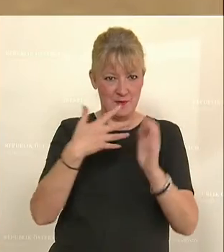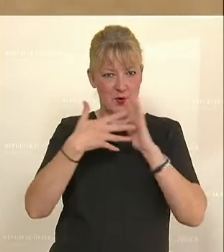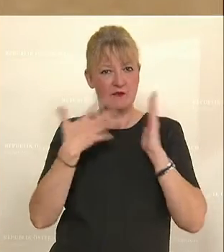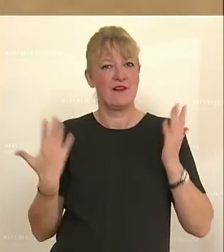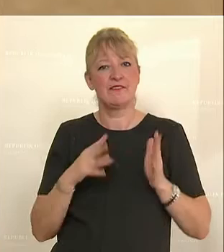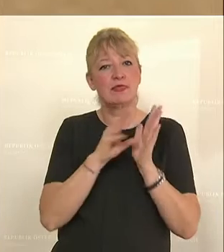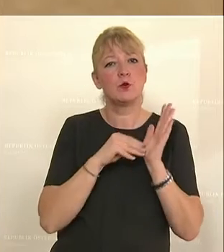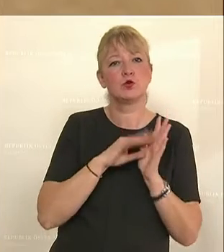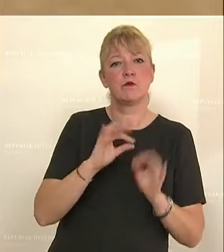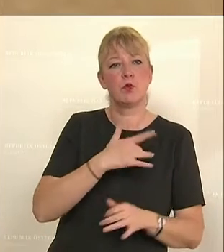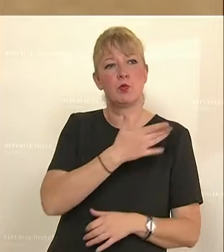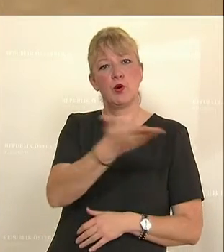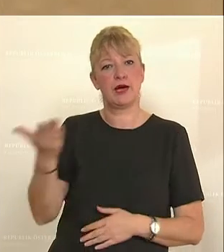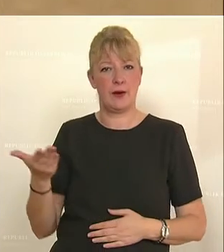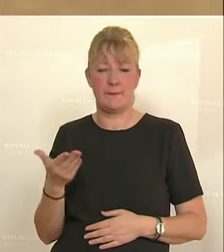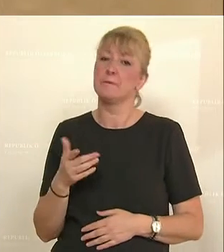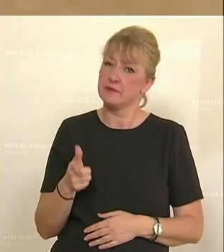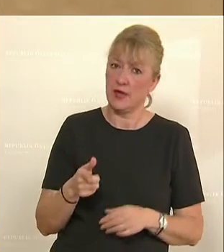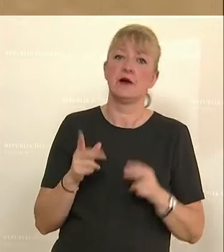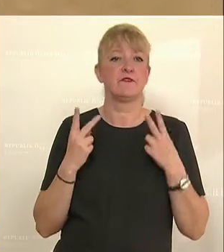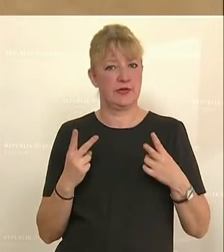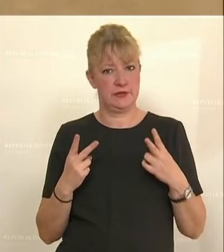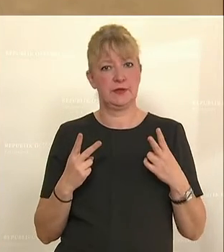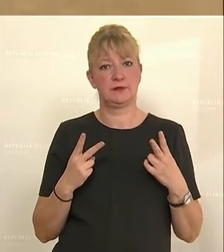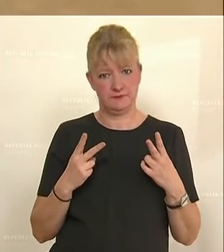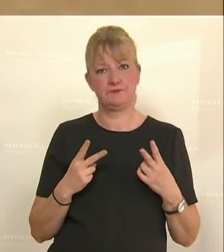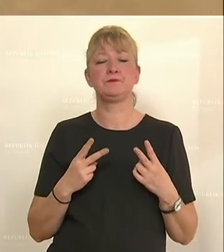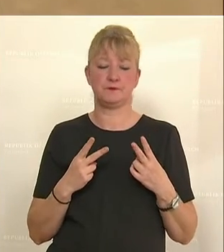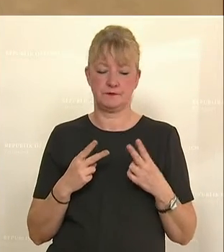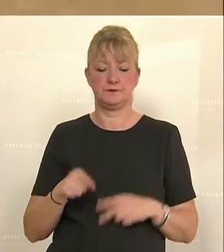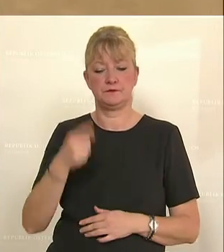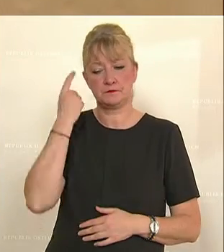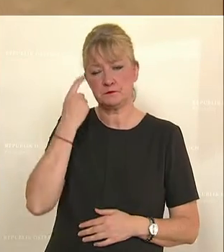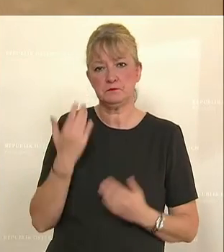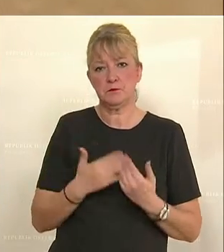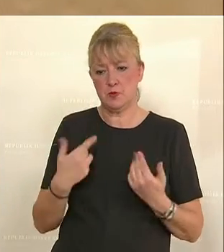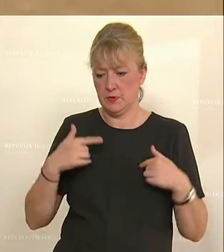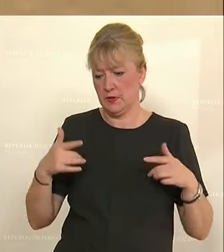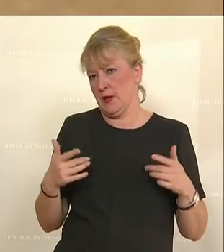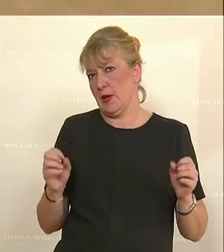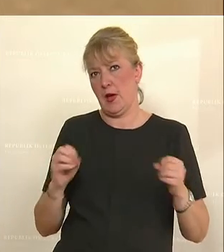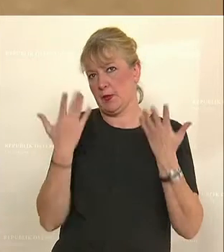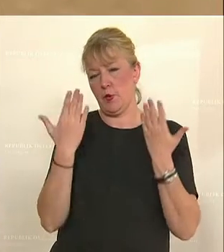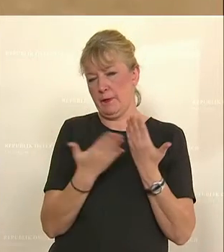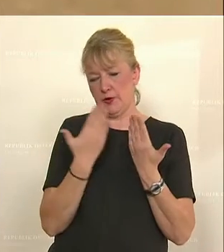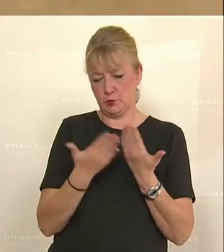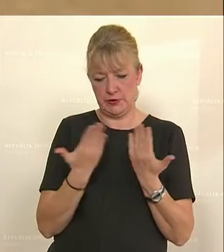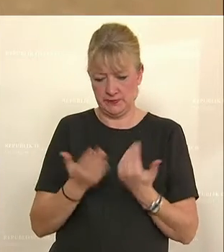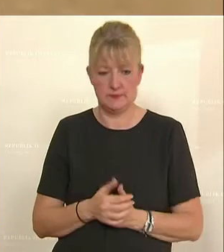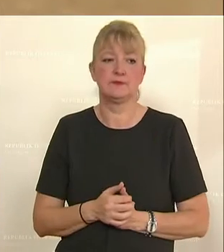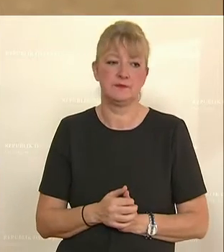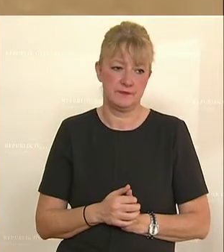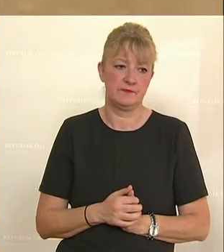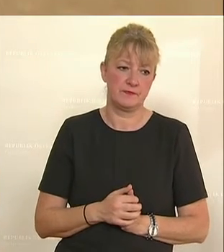Nutzen für die Bürgerinnen. Und das ist etwas ganz Wesentliches. Da geht es zum Beispiel, wenn ich ein aktuelles Beispiel hernehmen darf, um